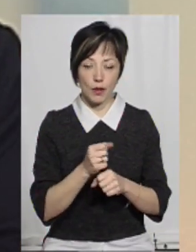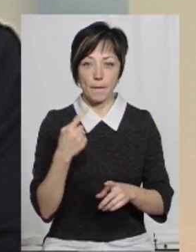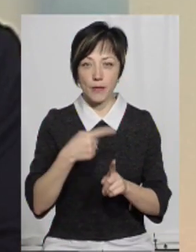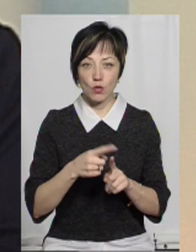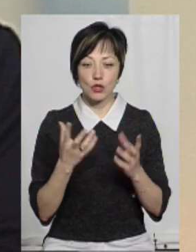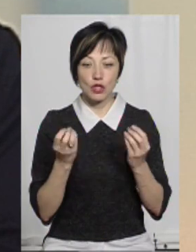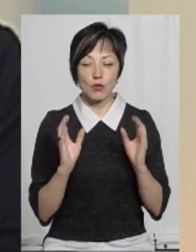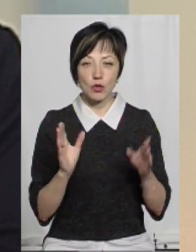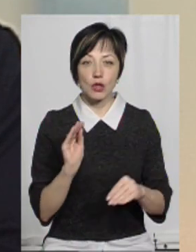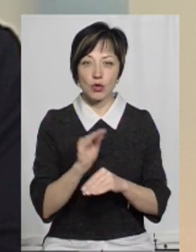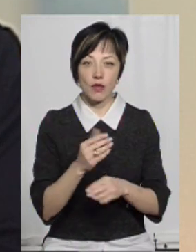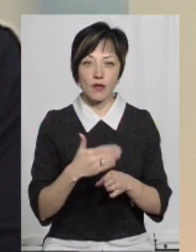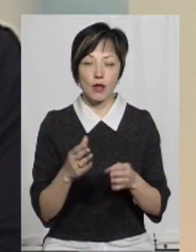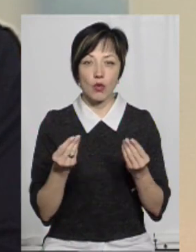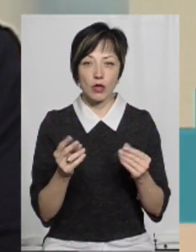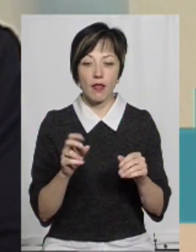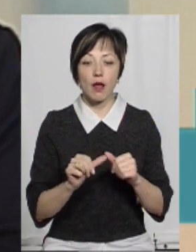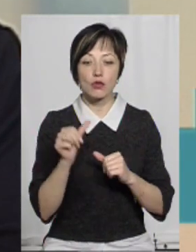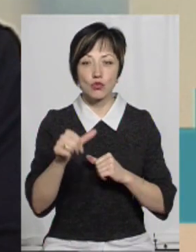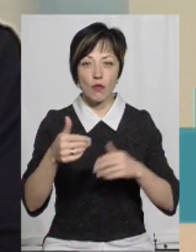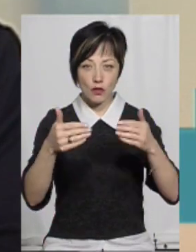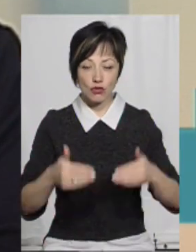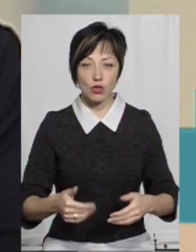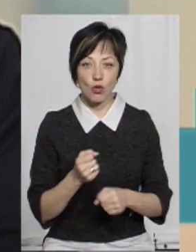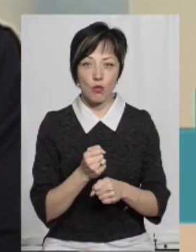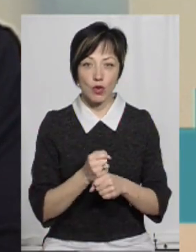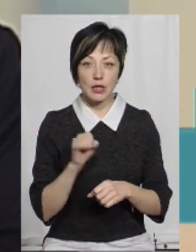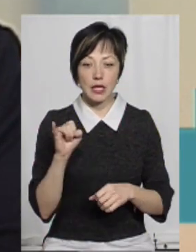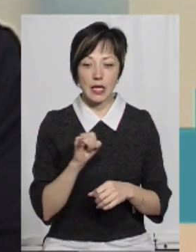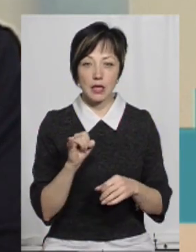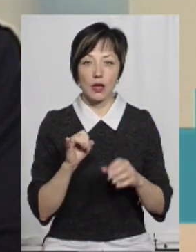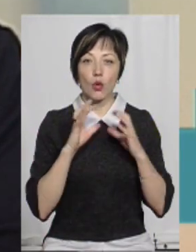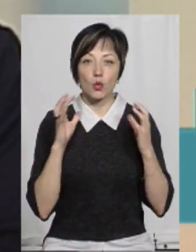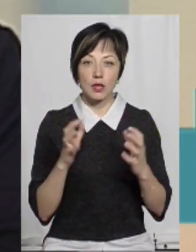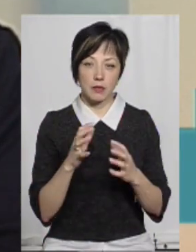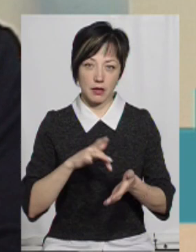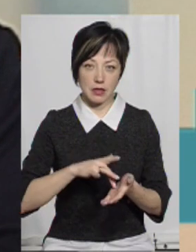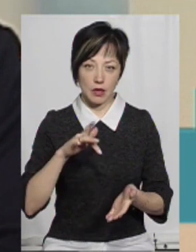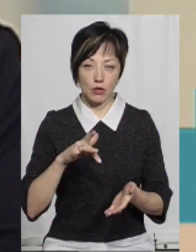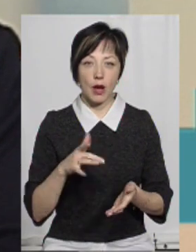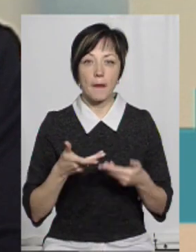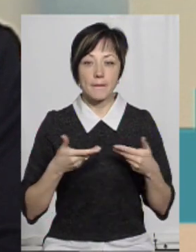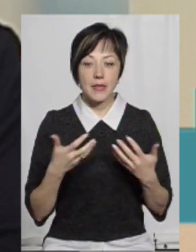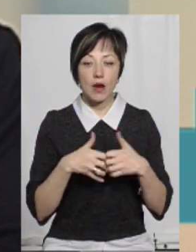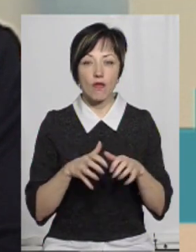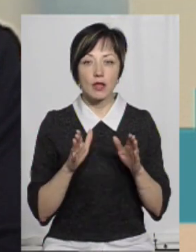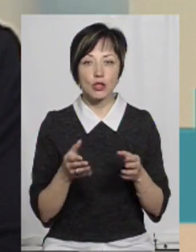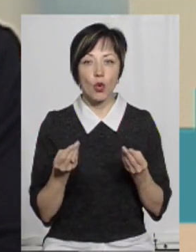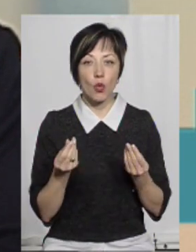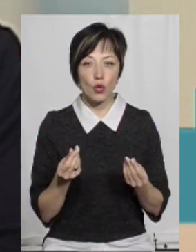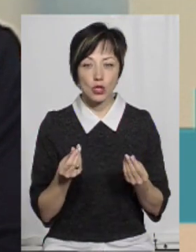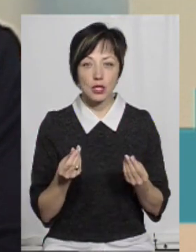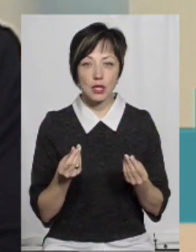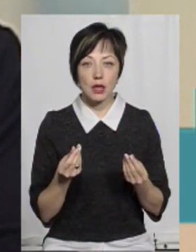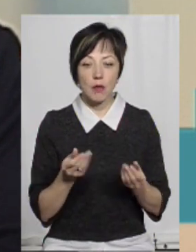Плюс ще буде додатково виділені кошти на зовнішні роботи, ну і на утримання самого центру. Тобто ми рахували лише кошти,